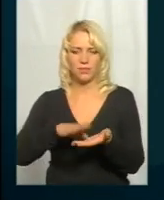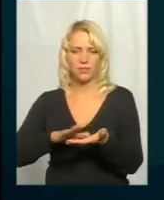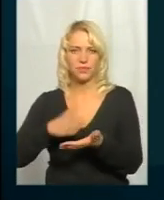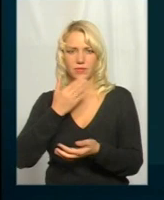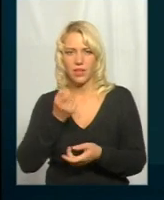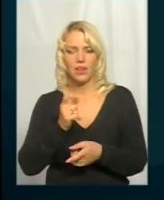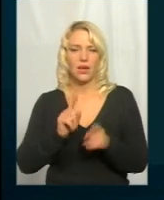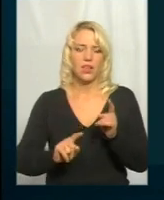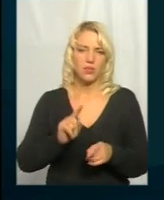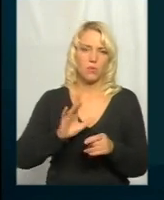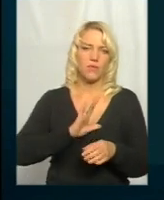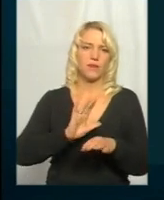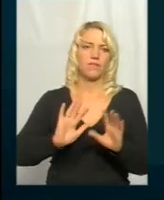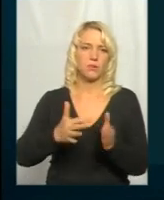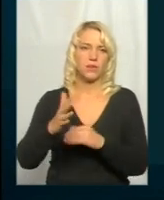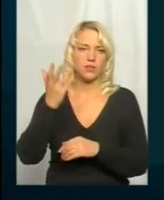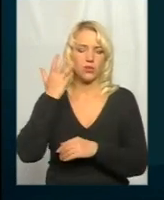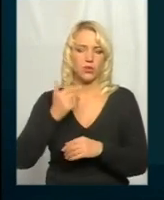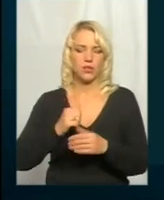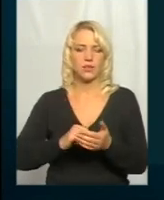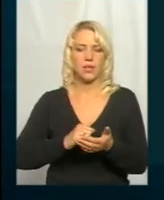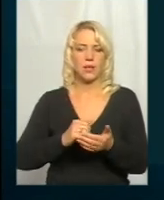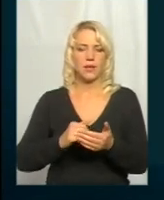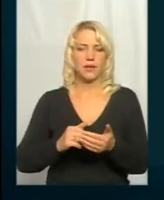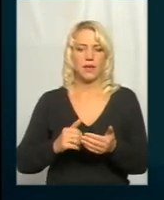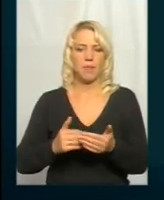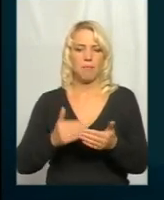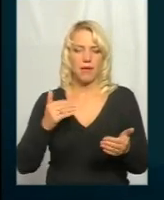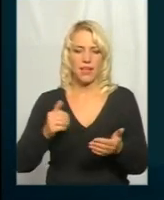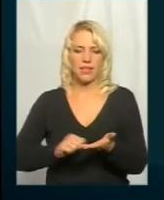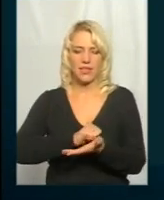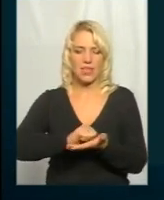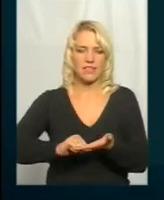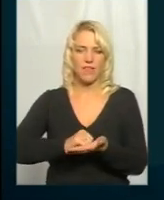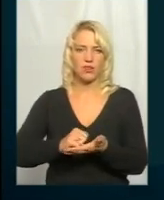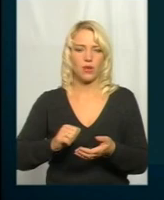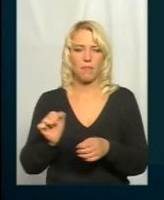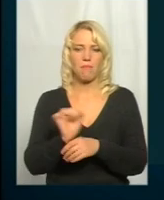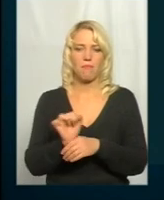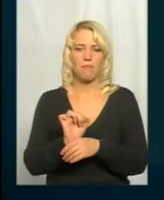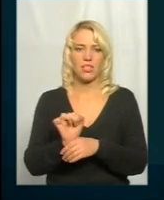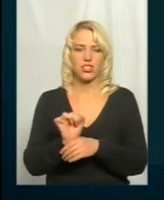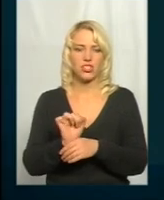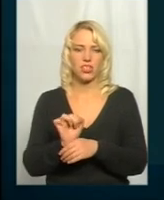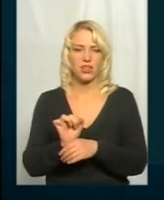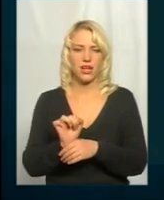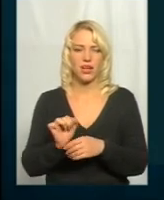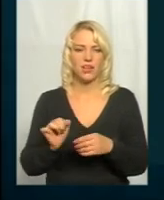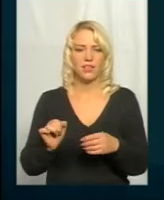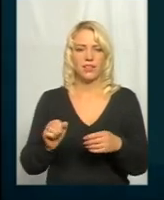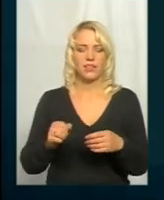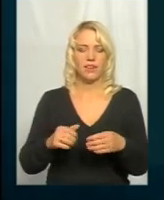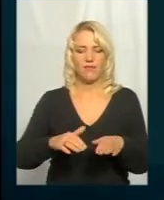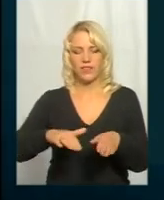випадки, що коли перед асфальтоукладчиком машини з асфальтом під'їжджають і підґрунтовочка забирається за колесами.